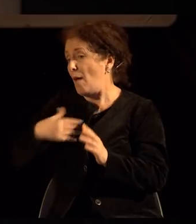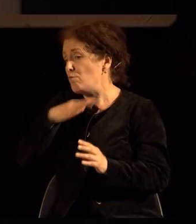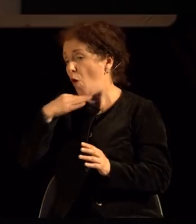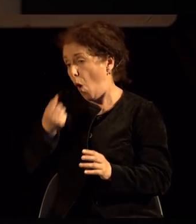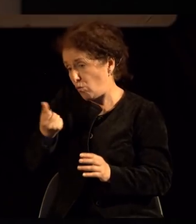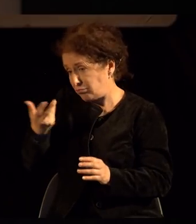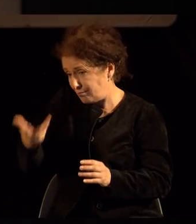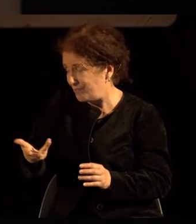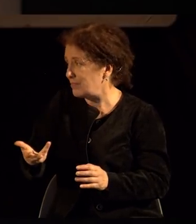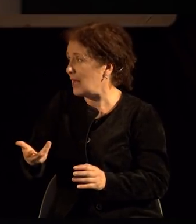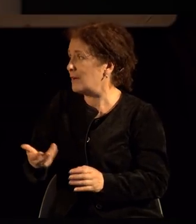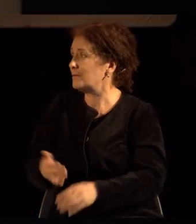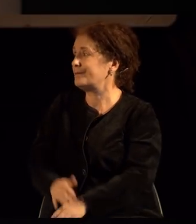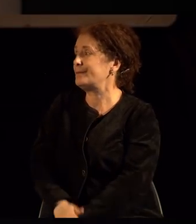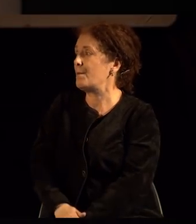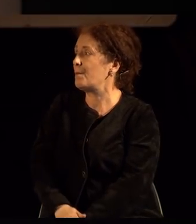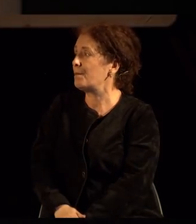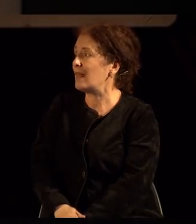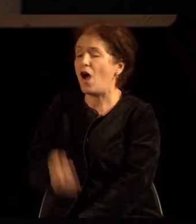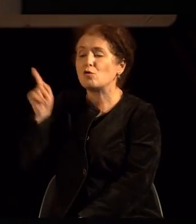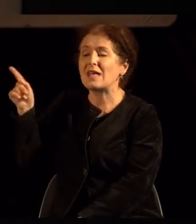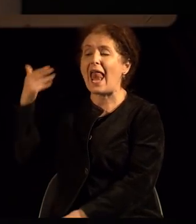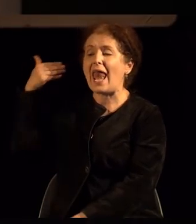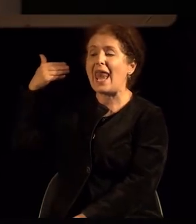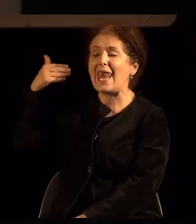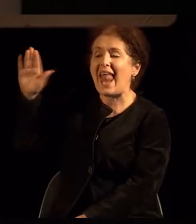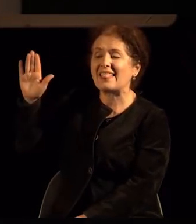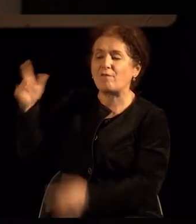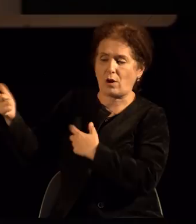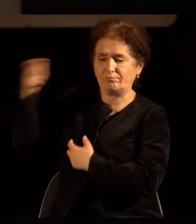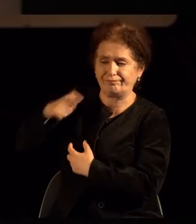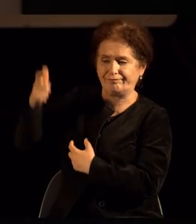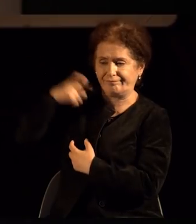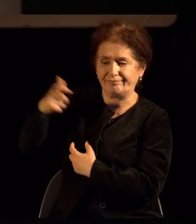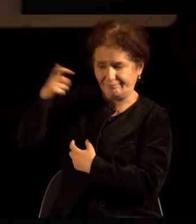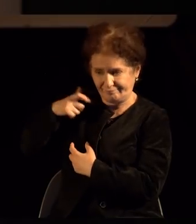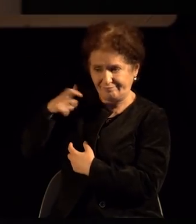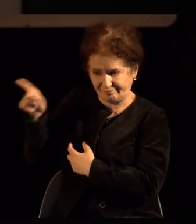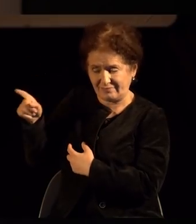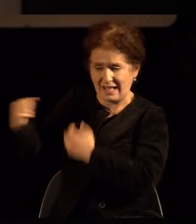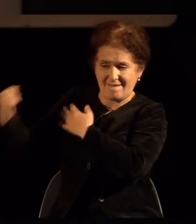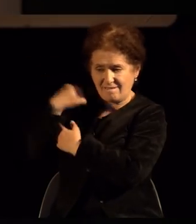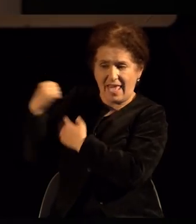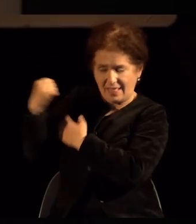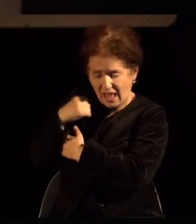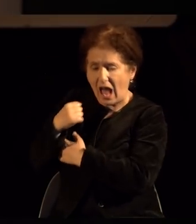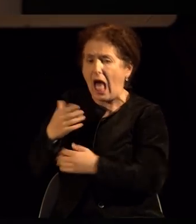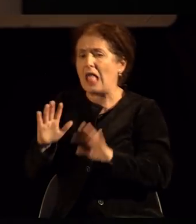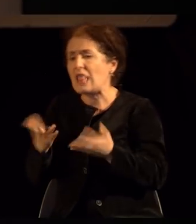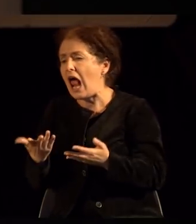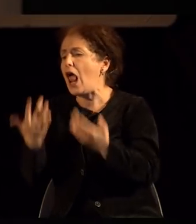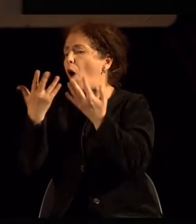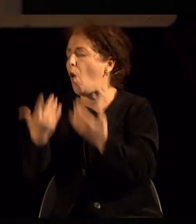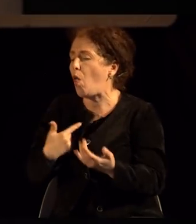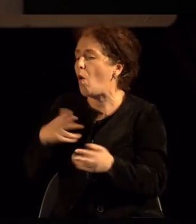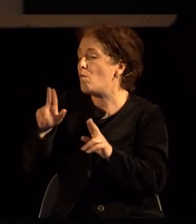Меѓутоа, нема само надворешни саботери на тоа. Дали можеме и колку можеме